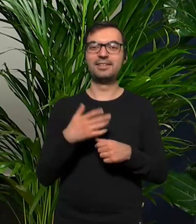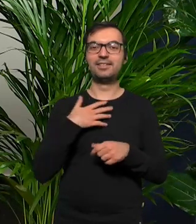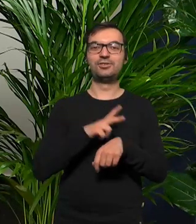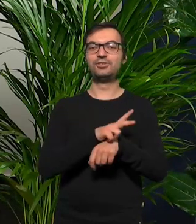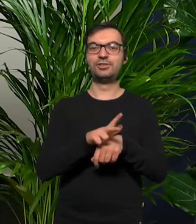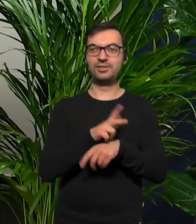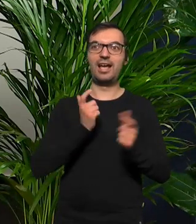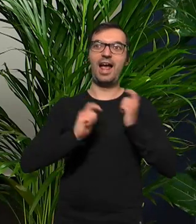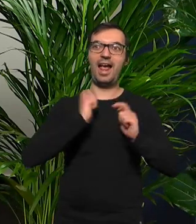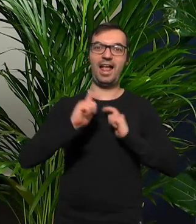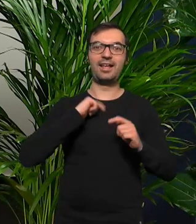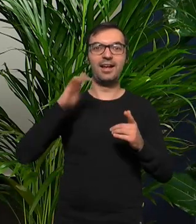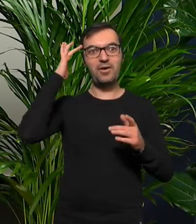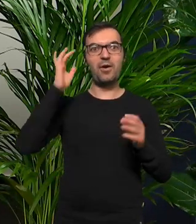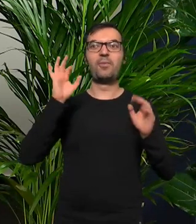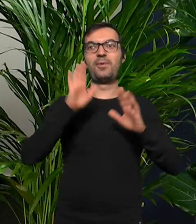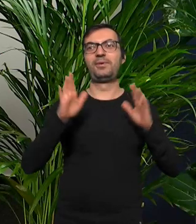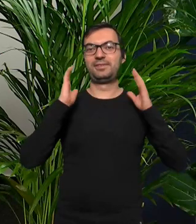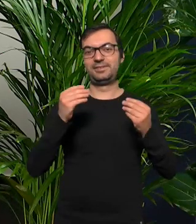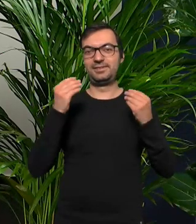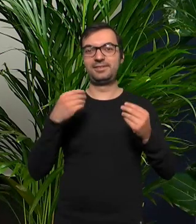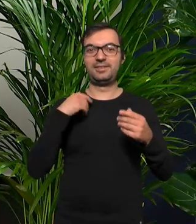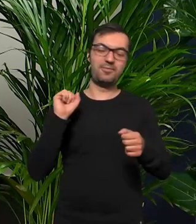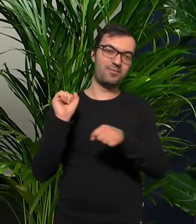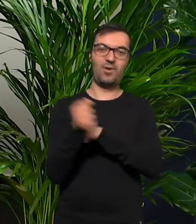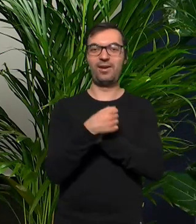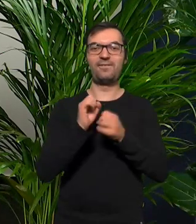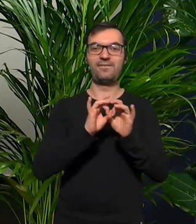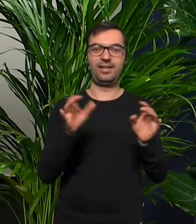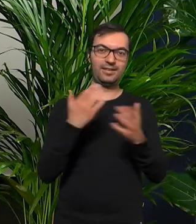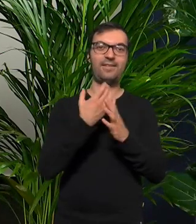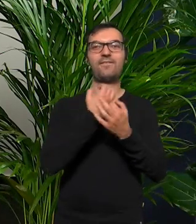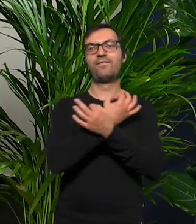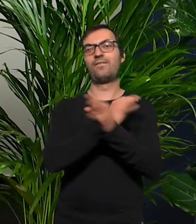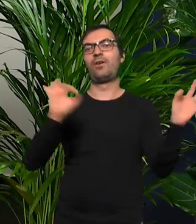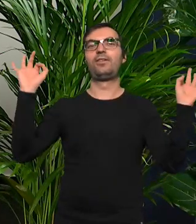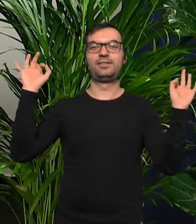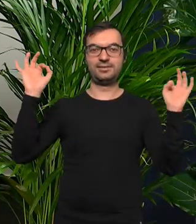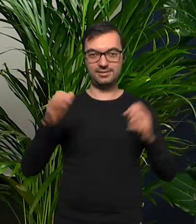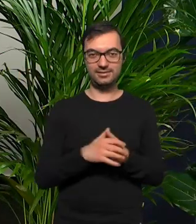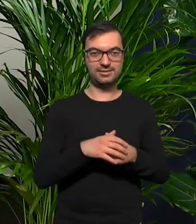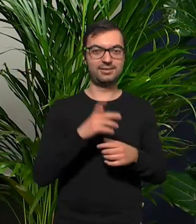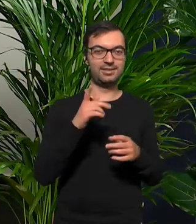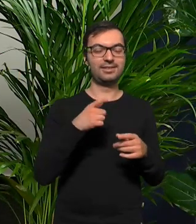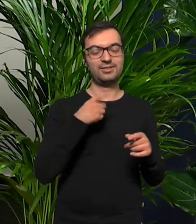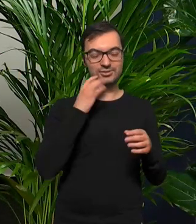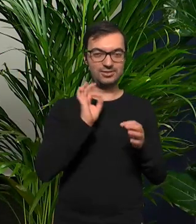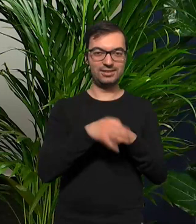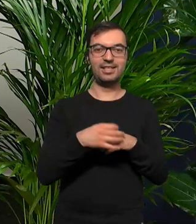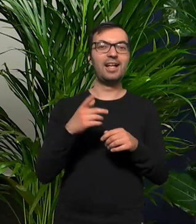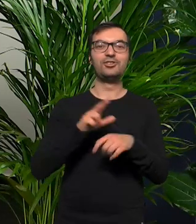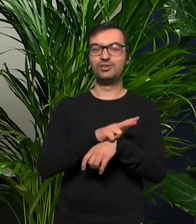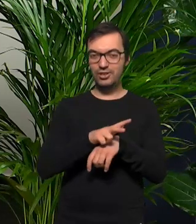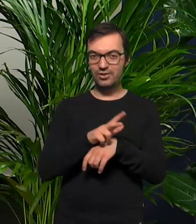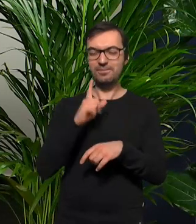3 godziny takiej euforii bo mi się wydawało że właśnie o to pokonałam wirusa i jestem wolnym człowiekiem i było super ale ci zrobił ale nie dla tych 3